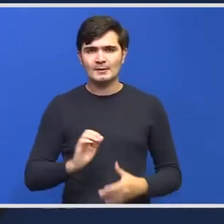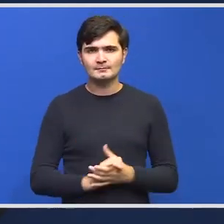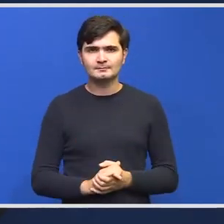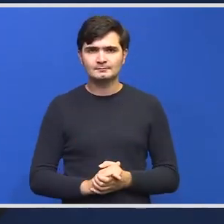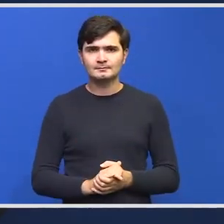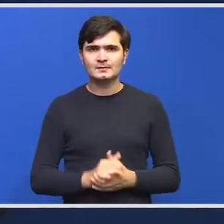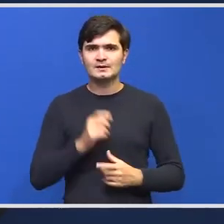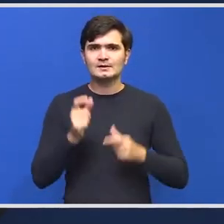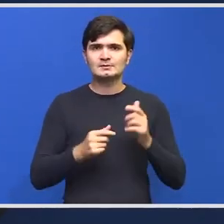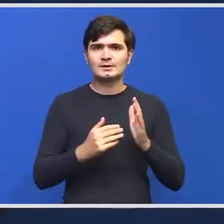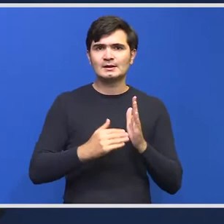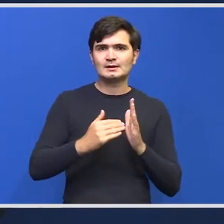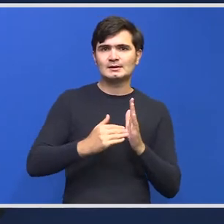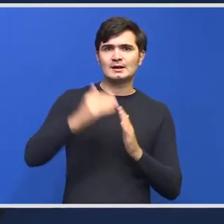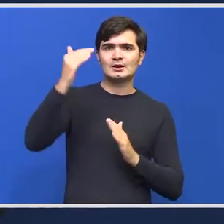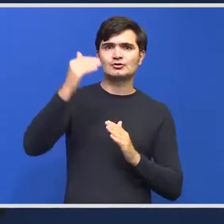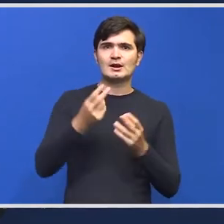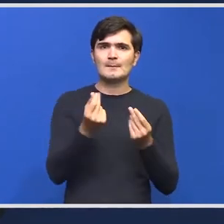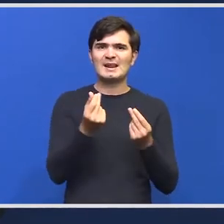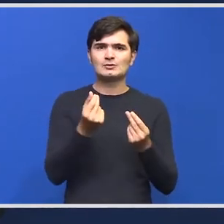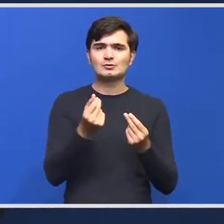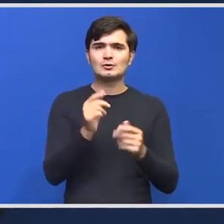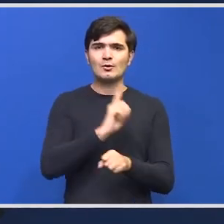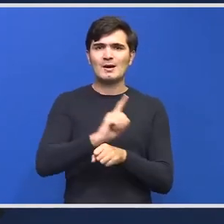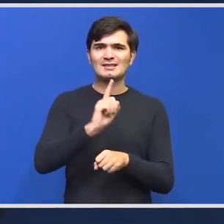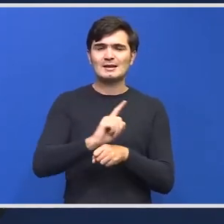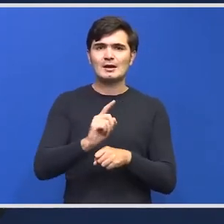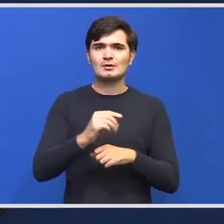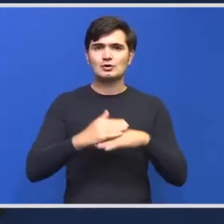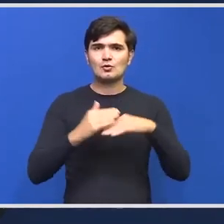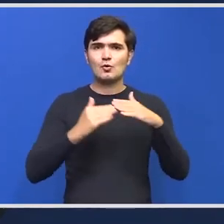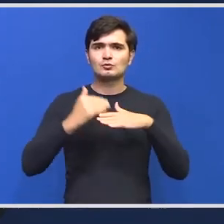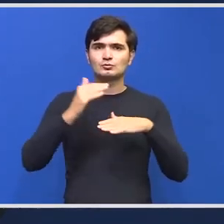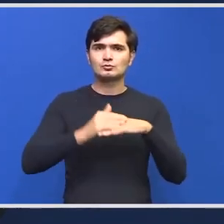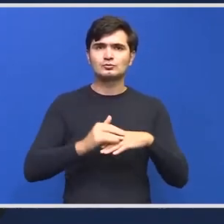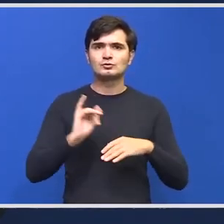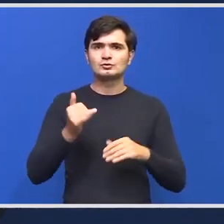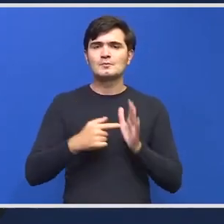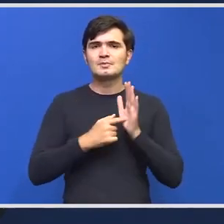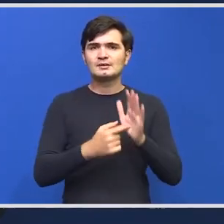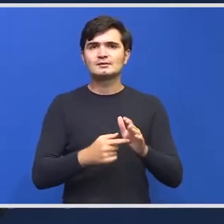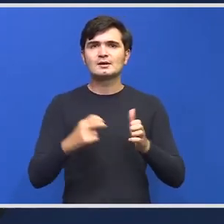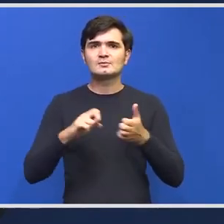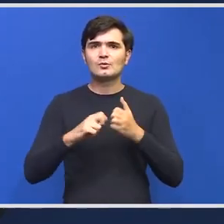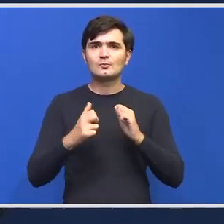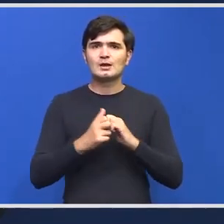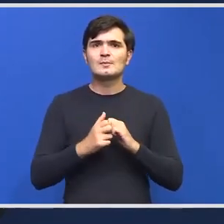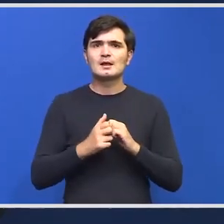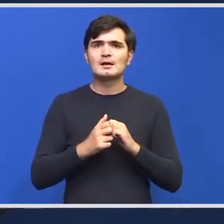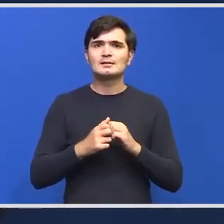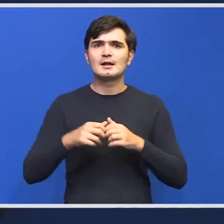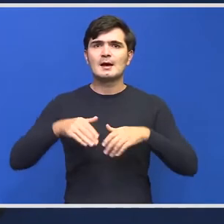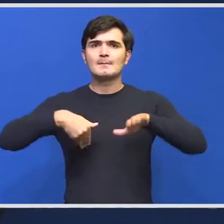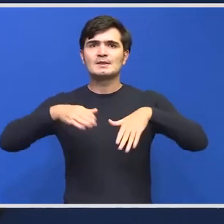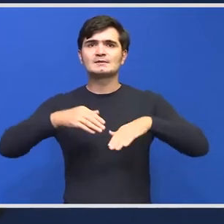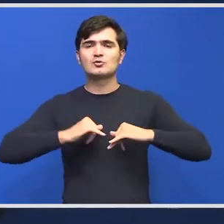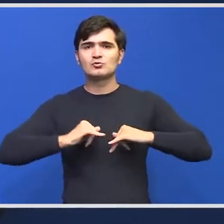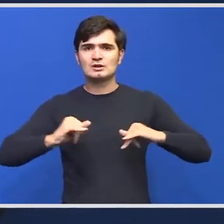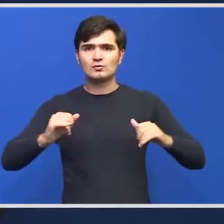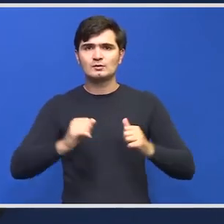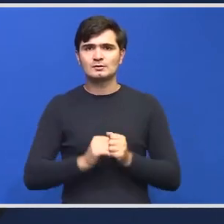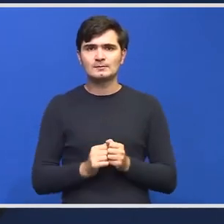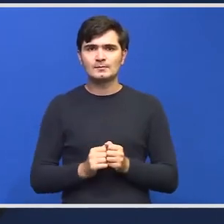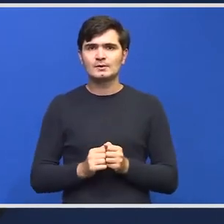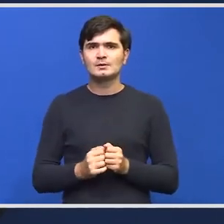de creșterea prețurilor materiale de construcții și am prezentat problemele identificate la nivelul Ministerului Dezvoltării